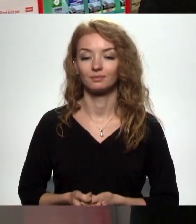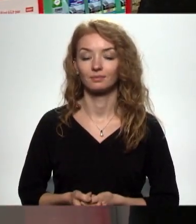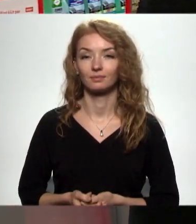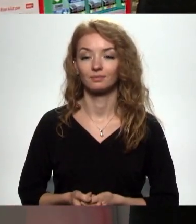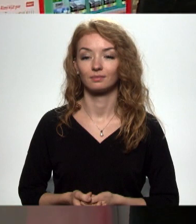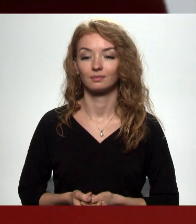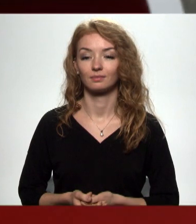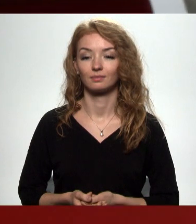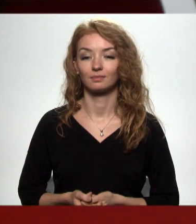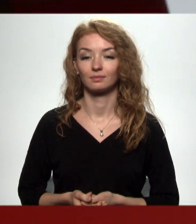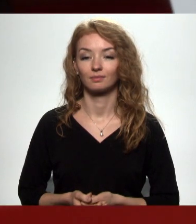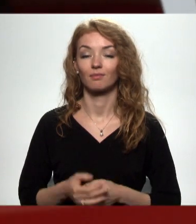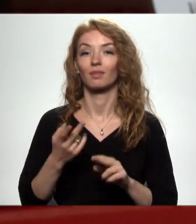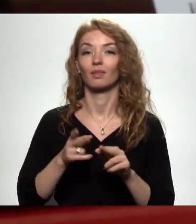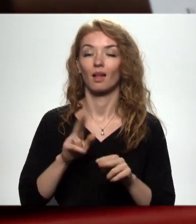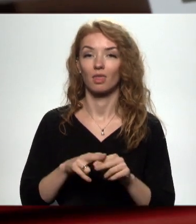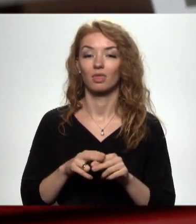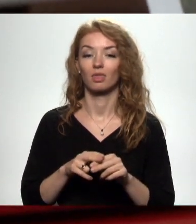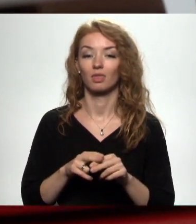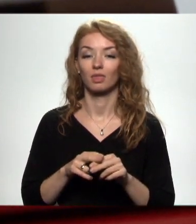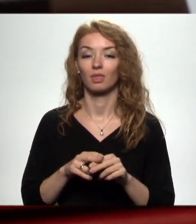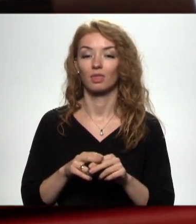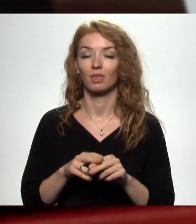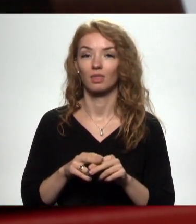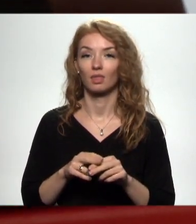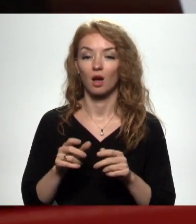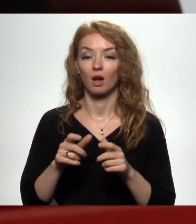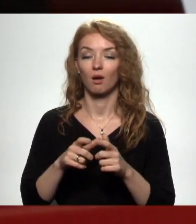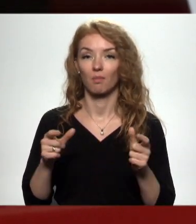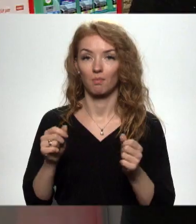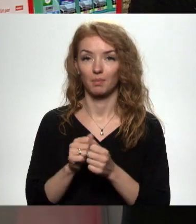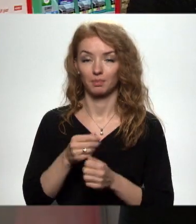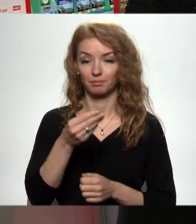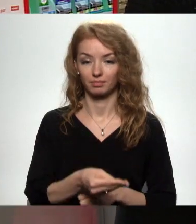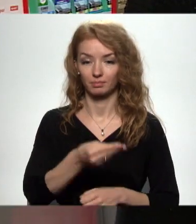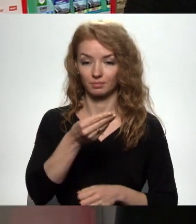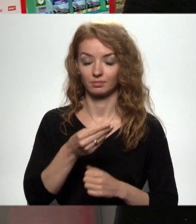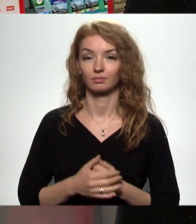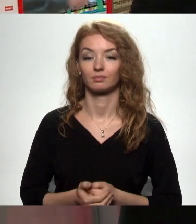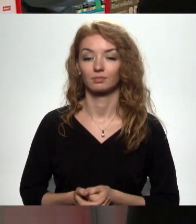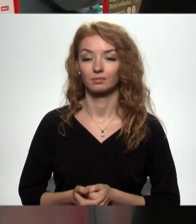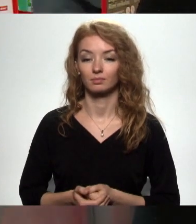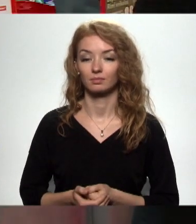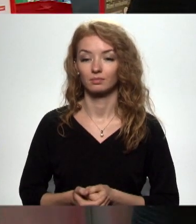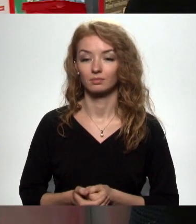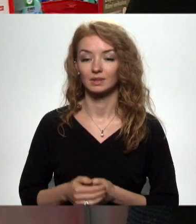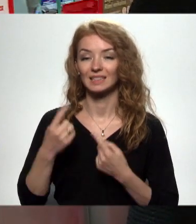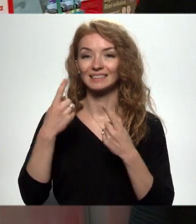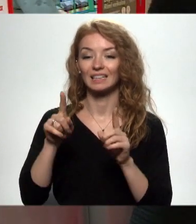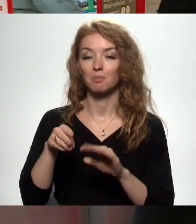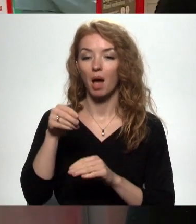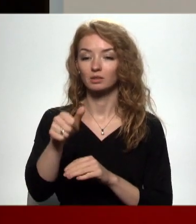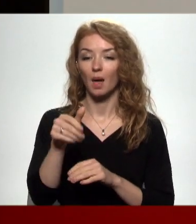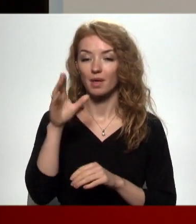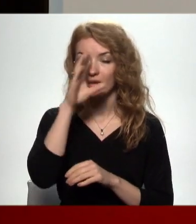Labi. Tad mēģinām samaksāt ar depozītu. Tā, es piežu maksāt ar karti. Citas maksājumi